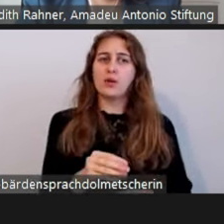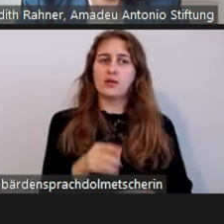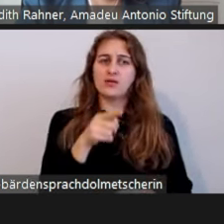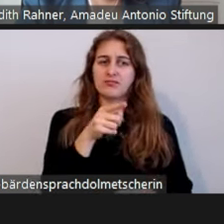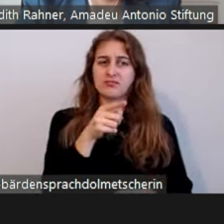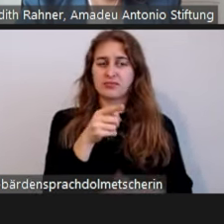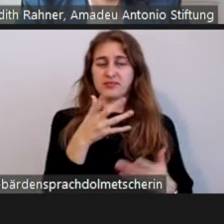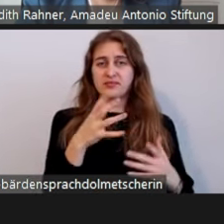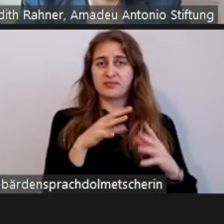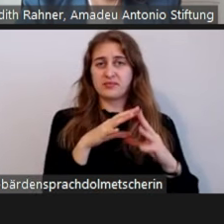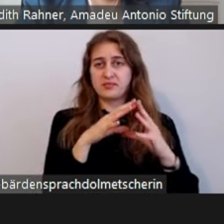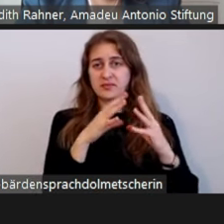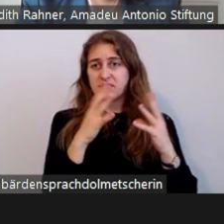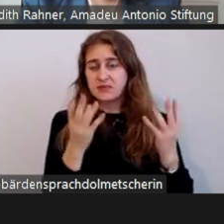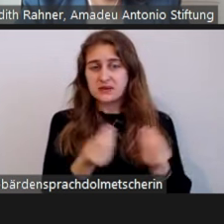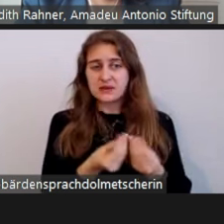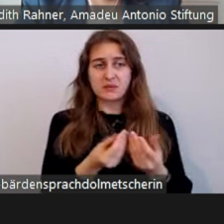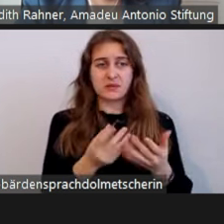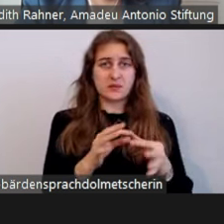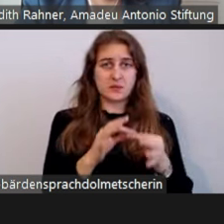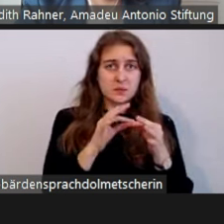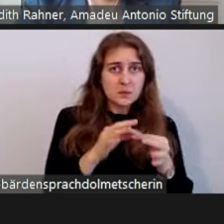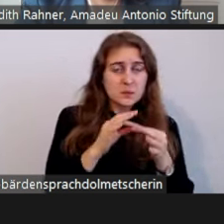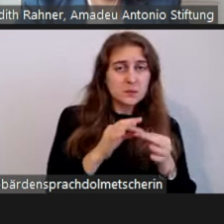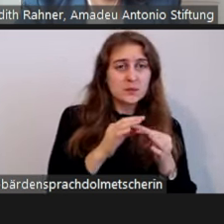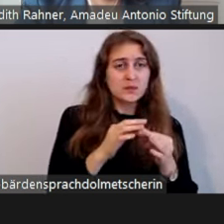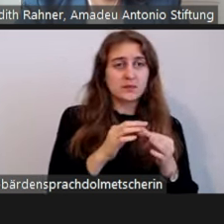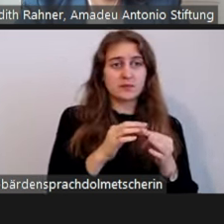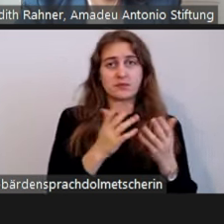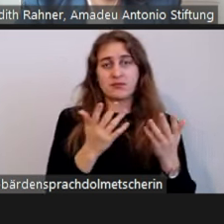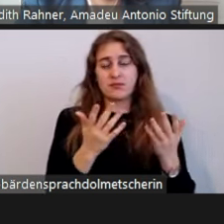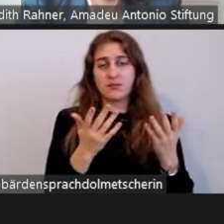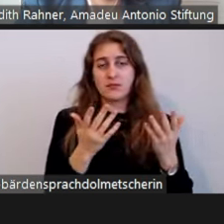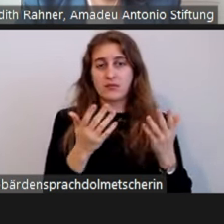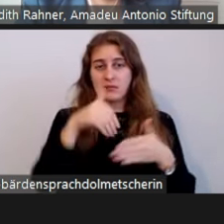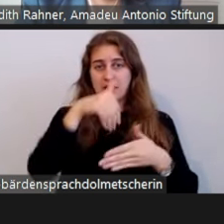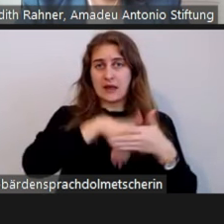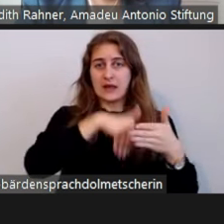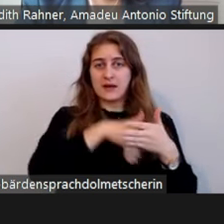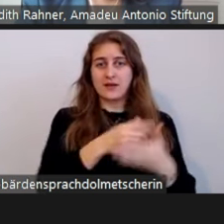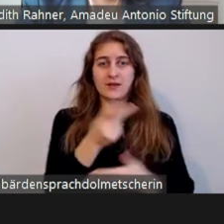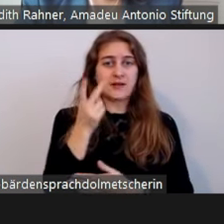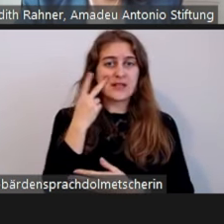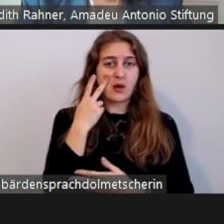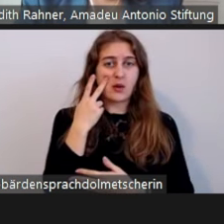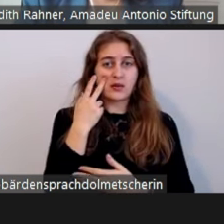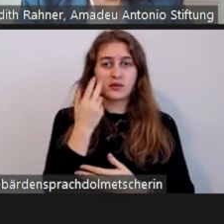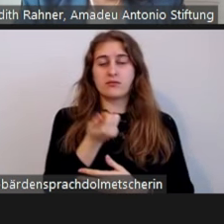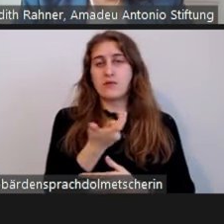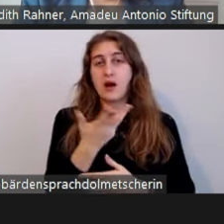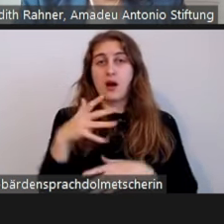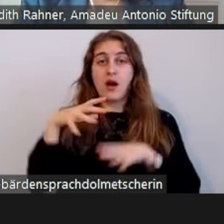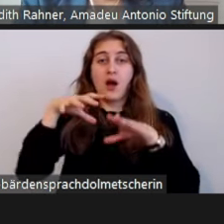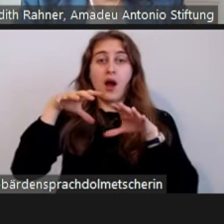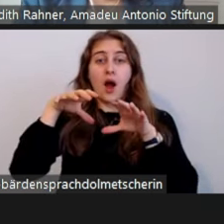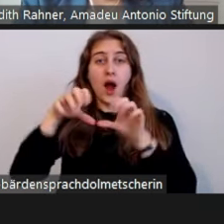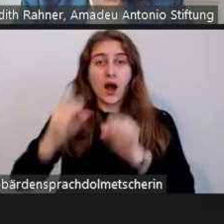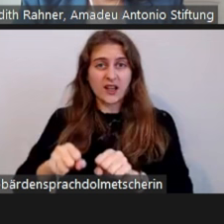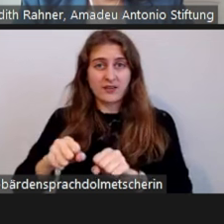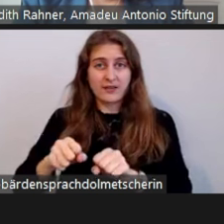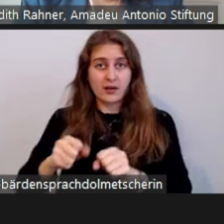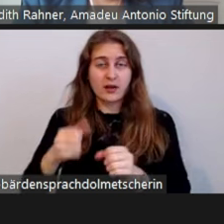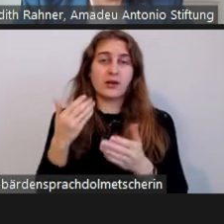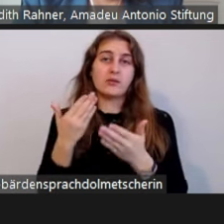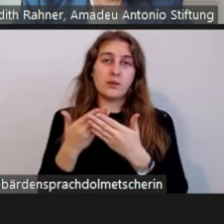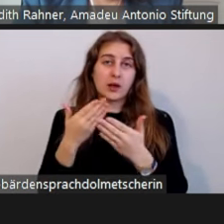Inhalten, die wir zum einen als Angriffe auf die Amalia und Wundestiftung oder